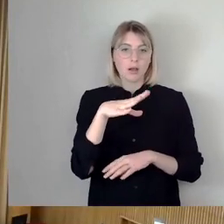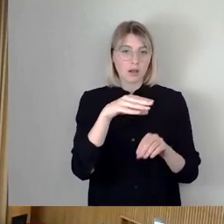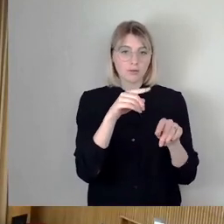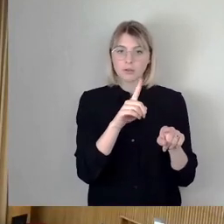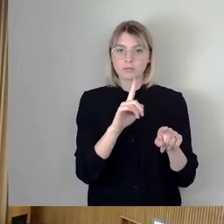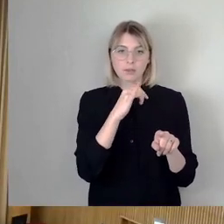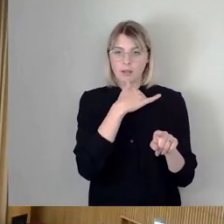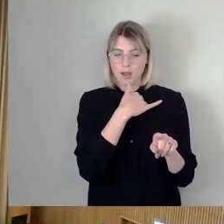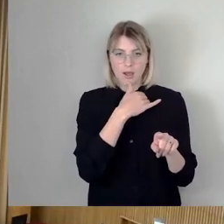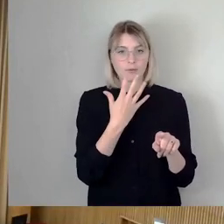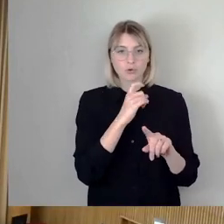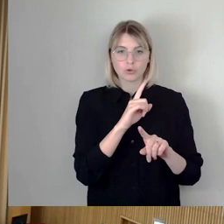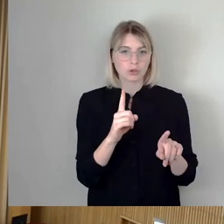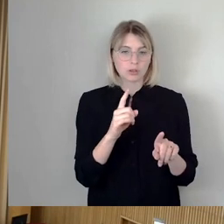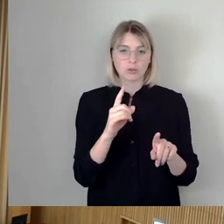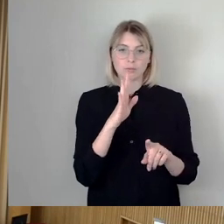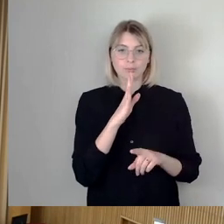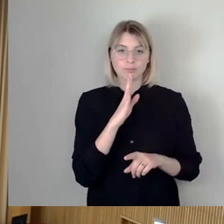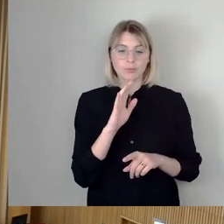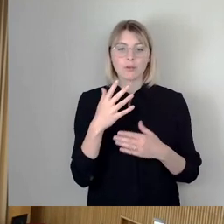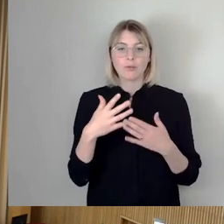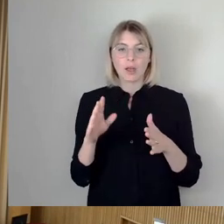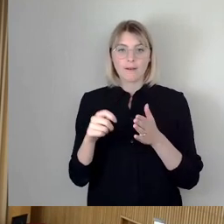Freie Wähler, Freie Bürger, Frau Dagen.